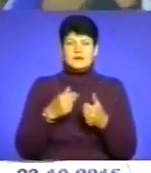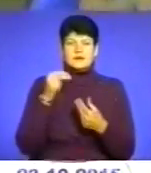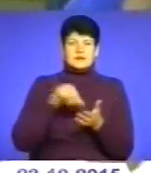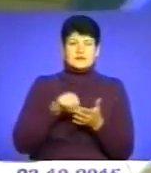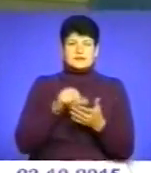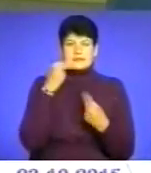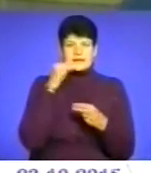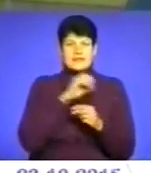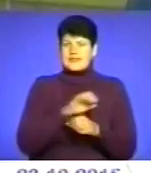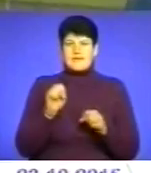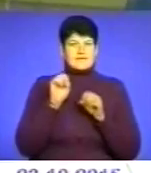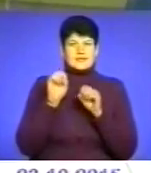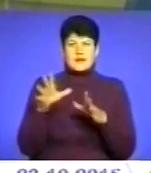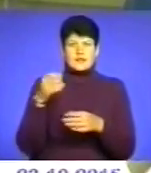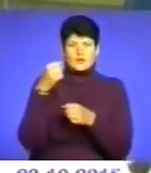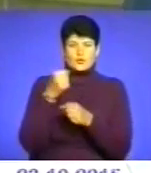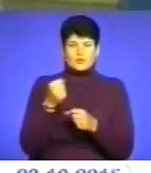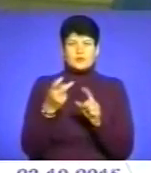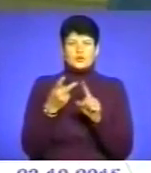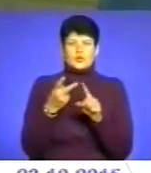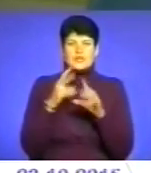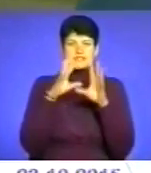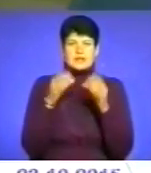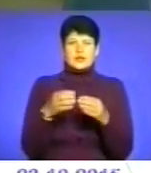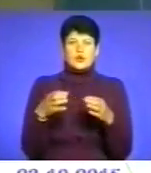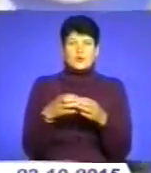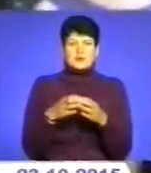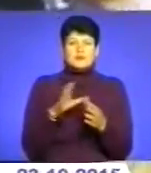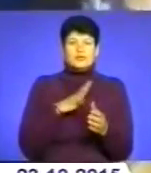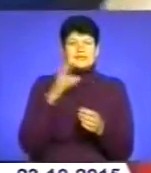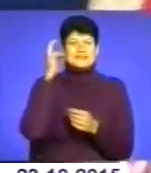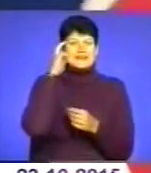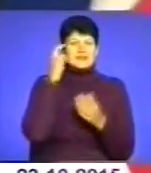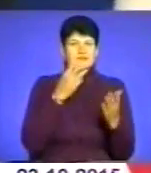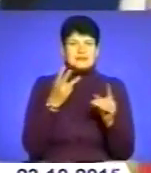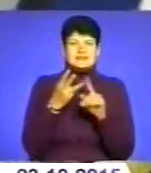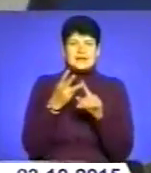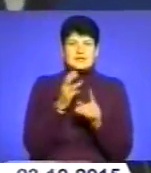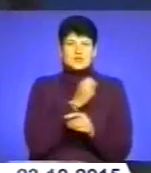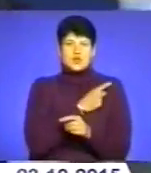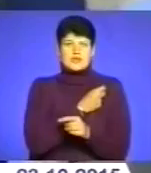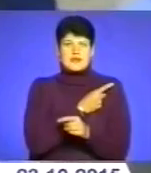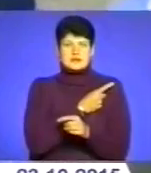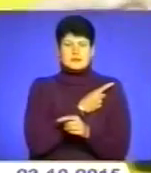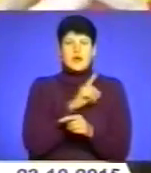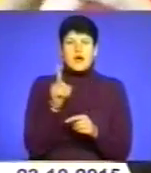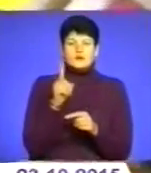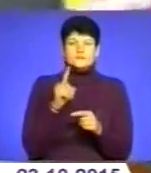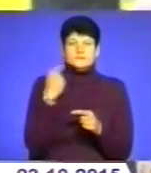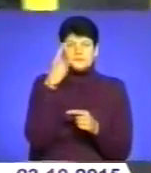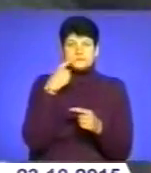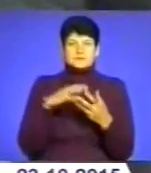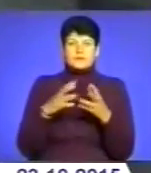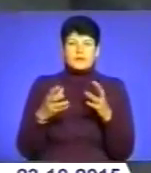і не віддали перехідний кубок. Друге загальнокомандне місце посіла команда з Києва, третє – з Одеси. Щодо особистих результатів з